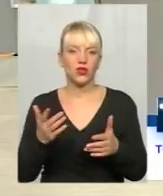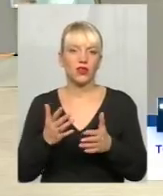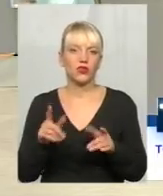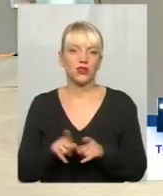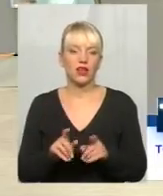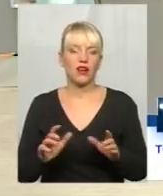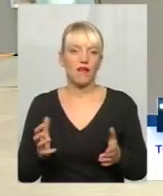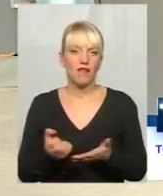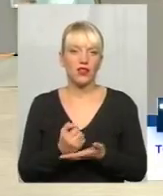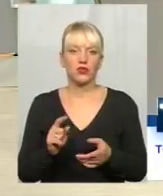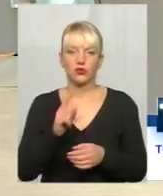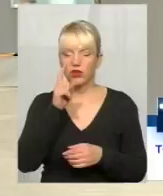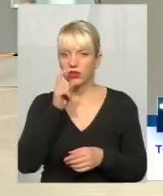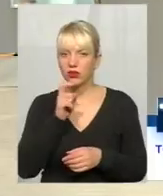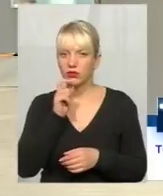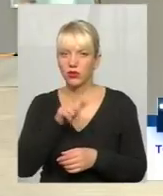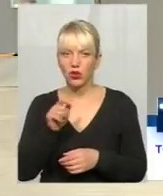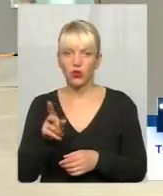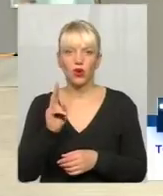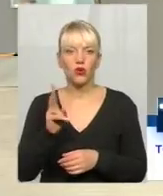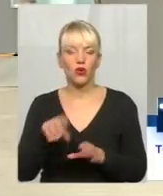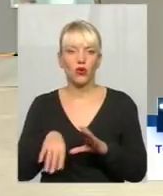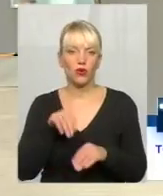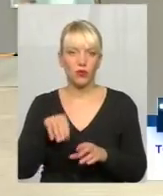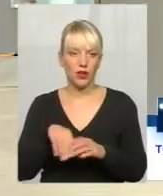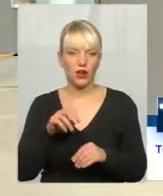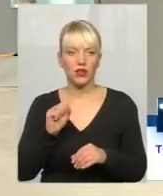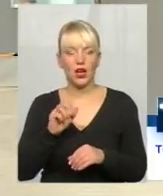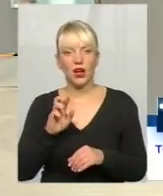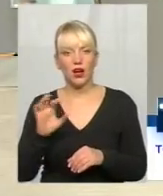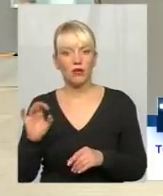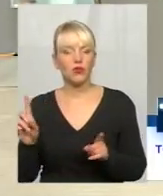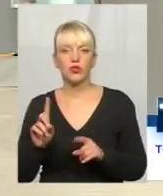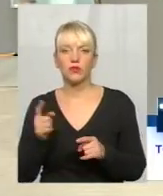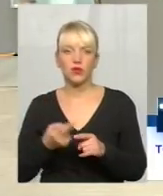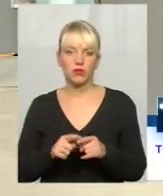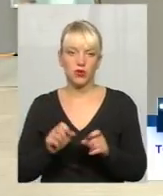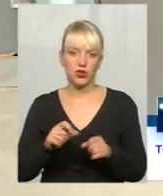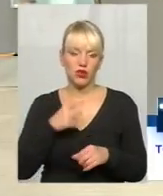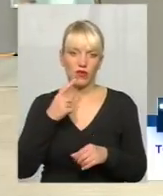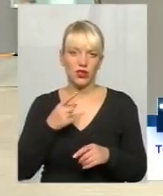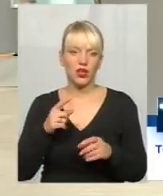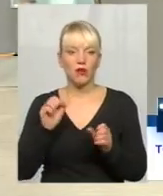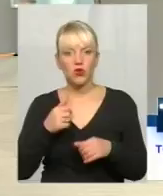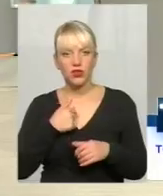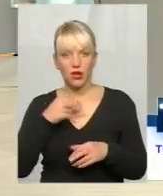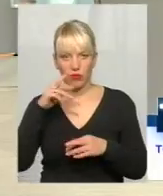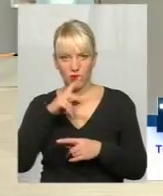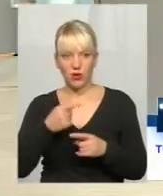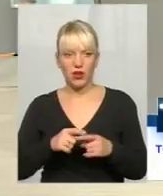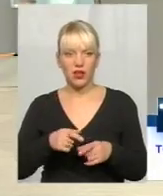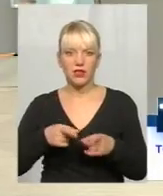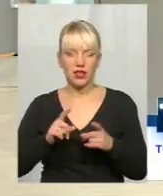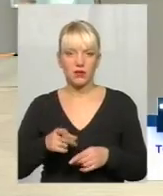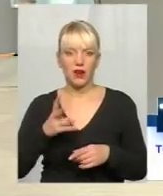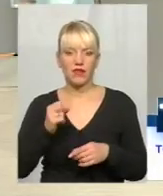ну, або незрозуміли люди, кого обирають, або, ну, чим можна цим прояснити? Насправді, перше, на місцевих